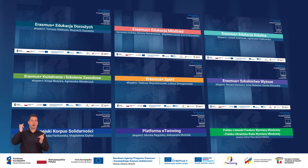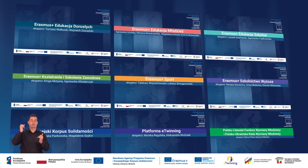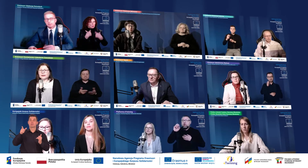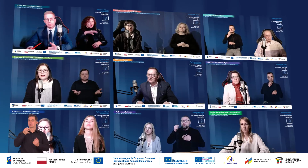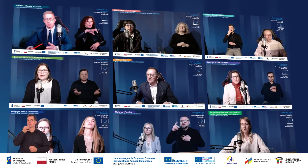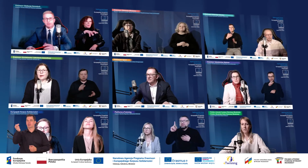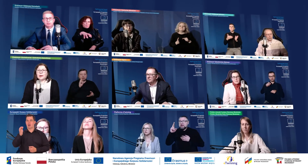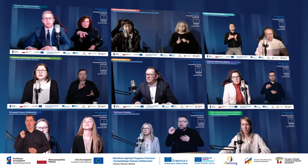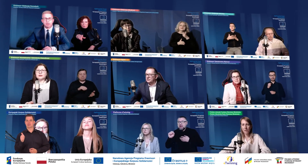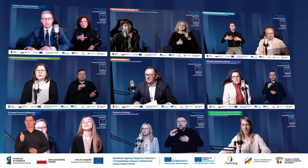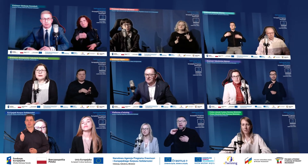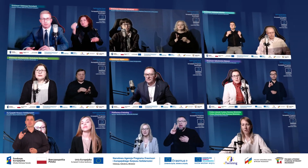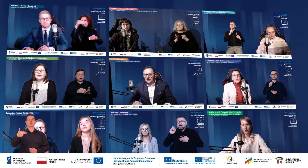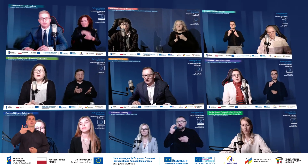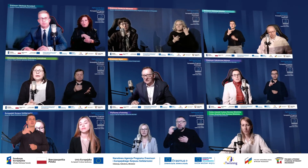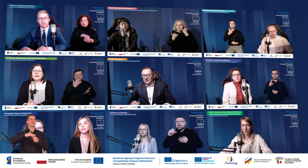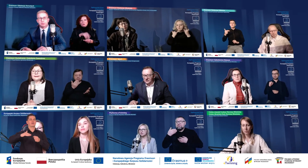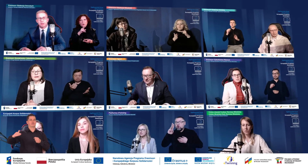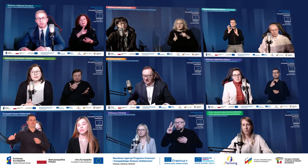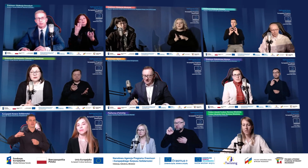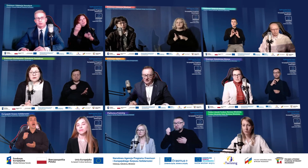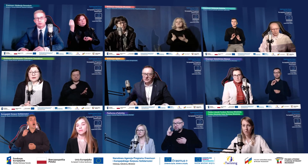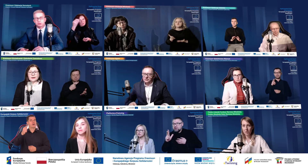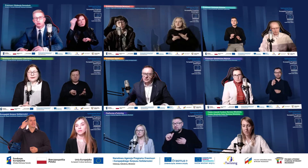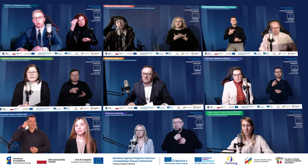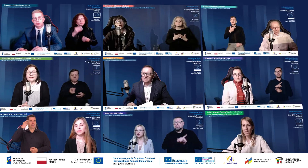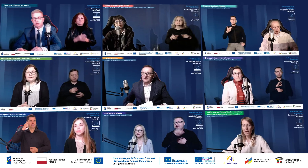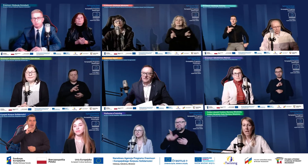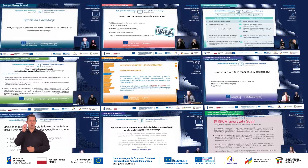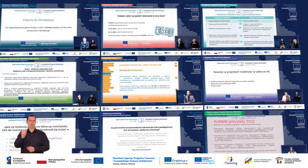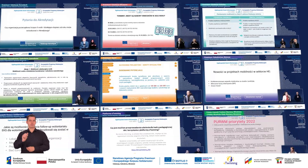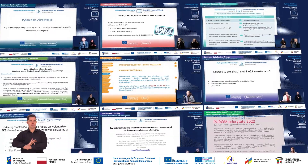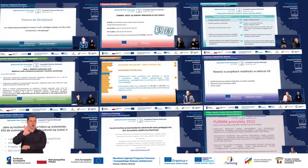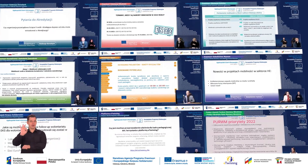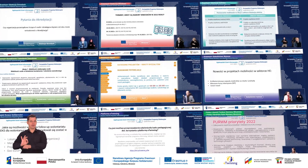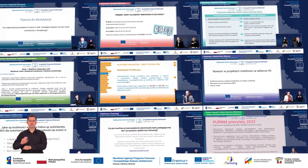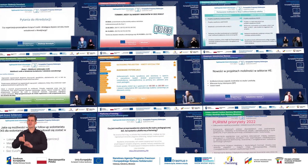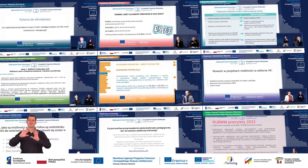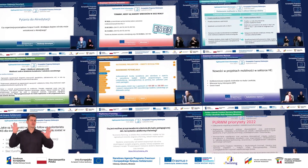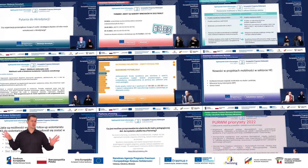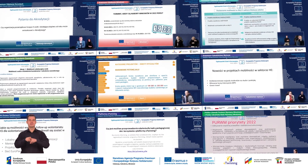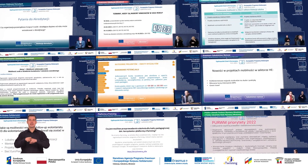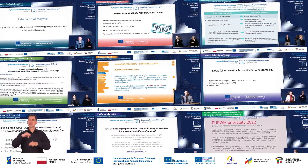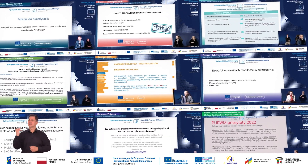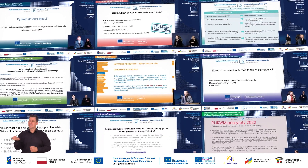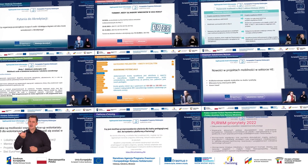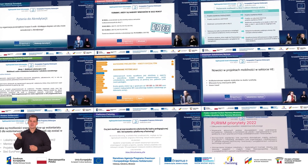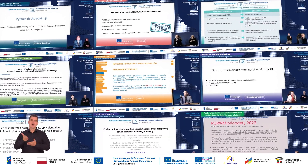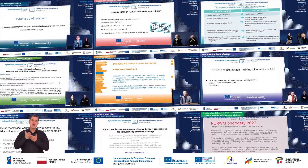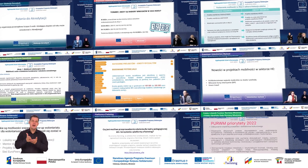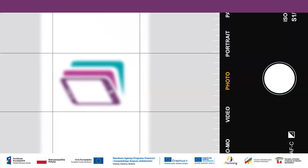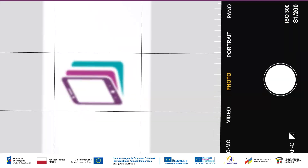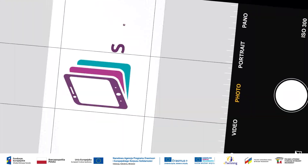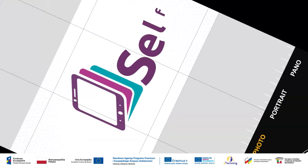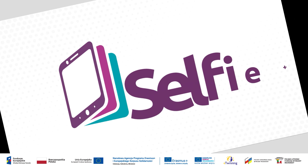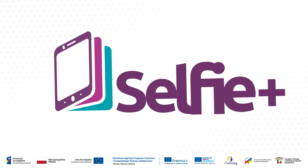są eksperci Narodowej Agencji Erasmus+. Znają europejskie programy edukacyjne od podszewki. Zawsze służą radą i